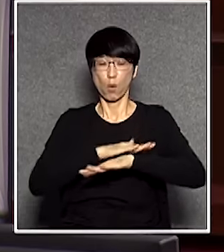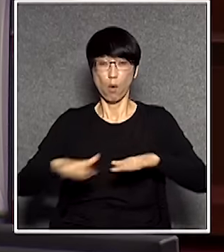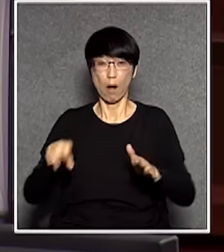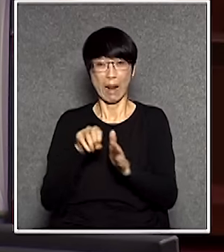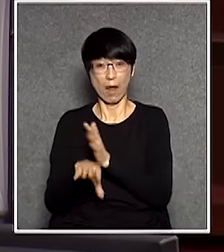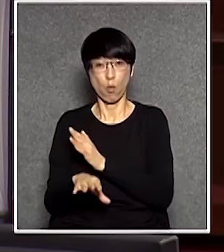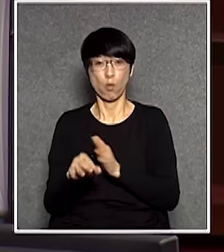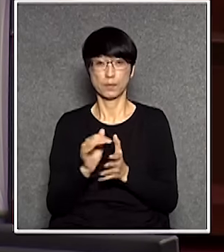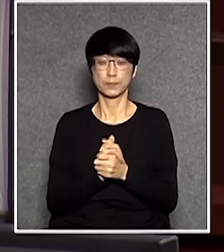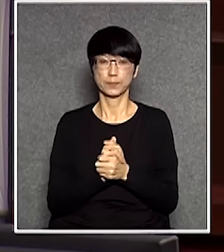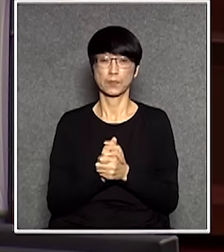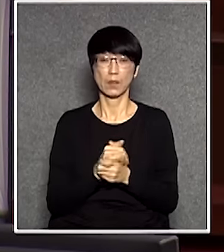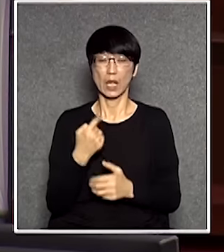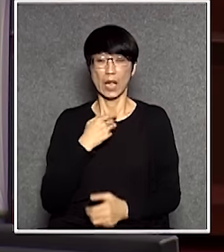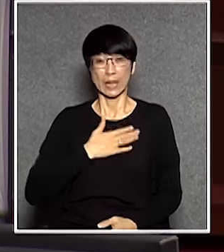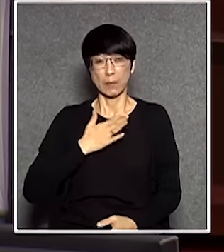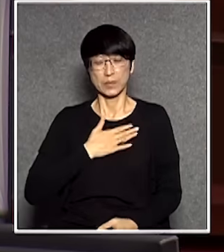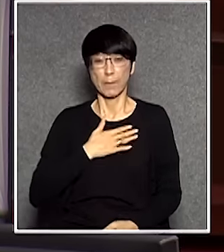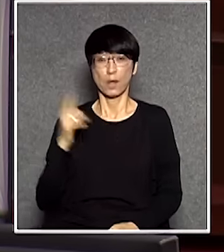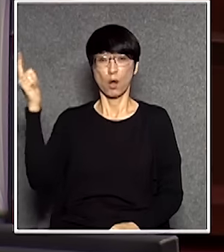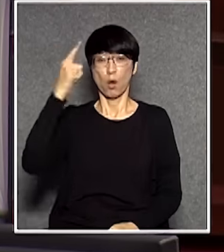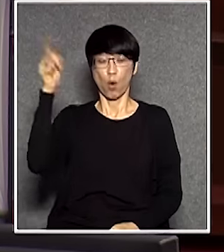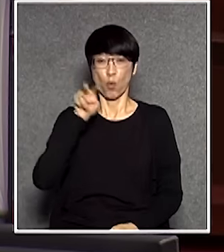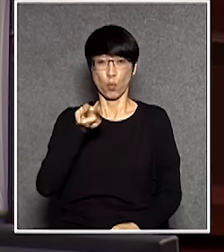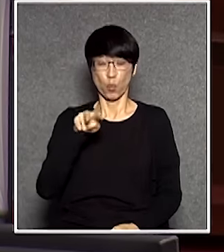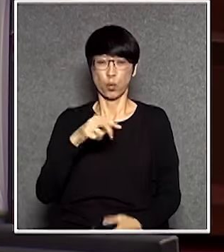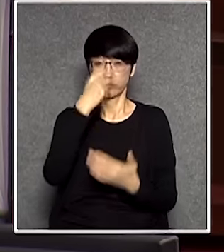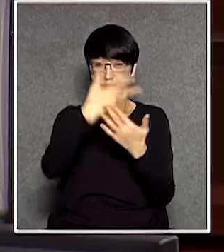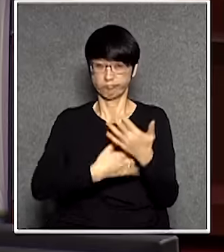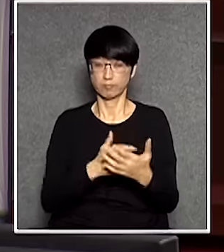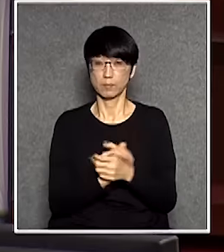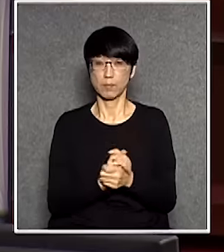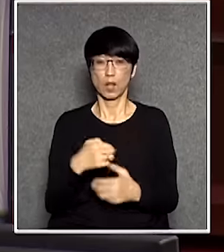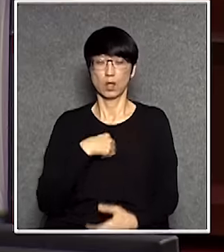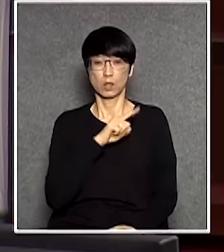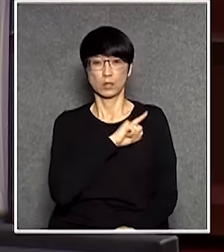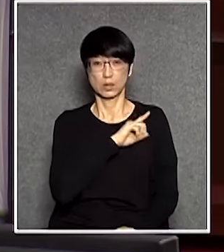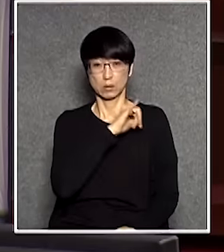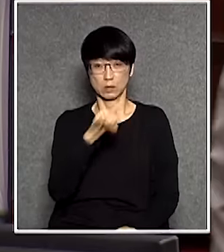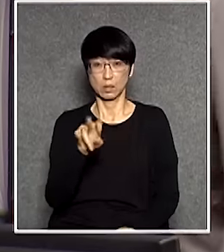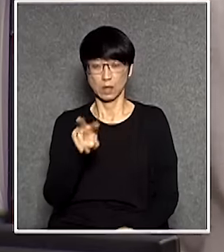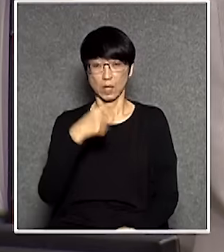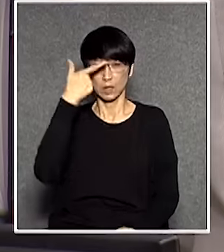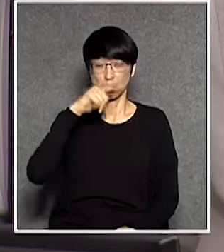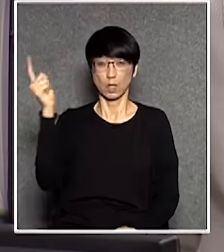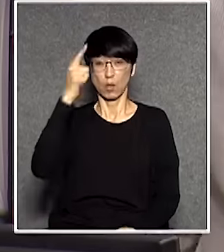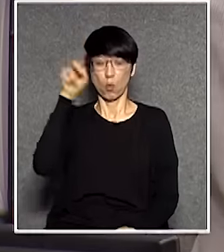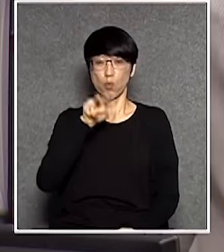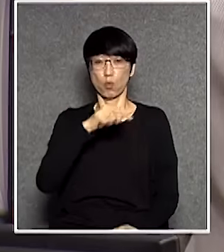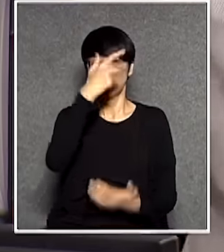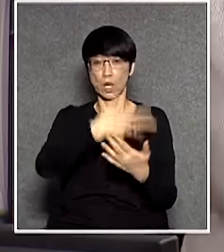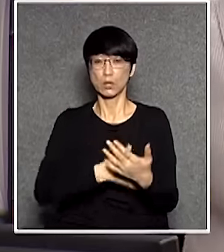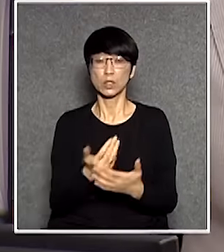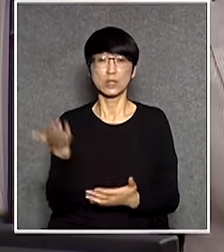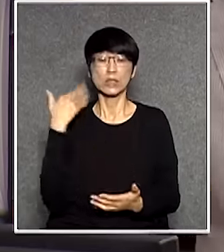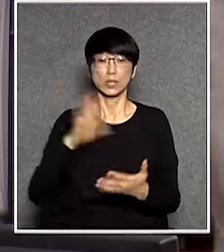等等我們更加擔心這個空管系統我們自己都親身去看過他那個新空管系統當時我們